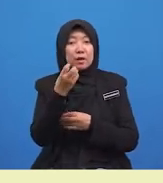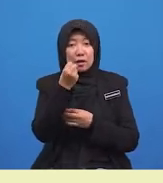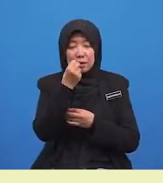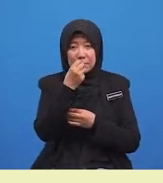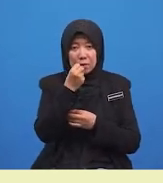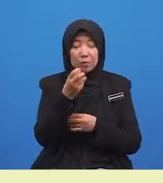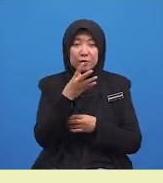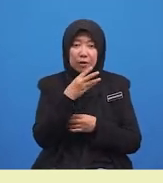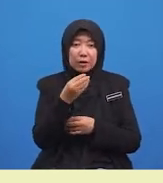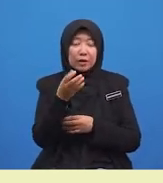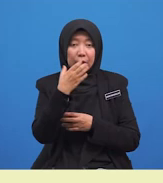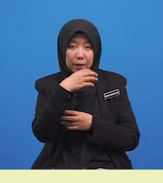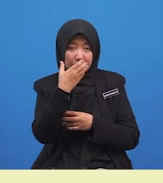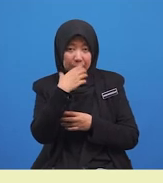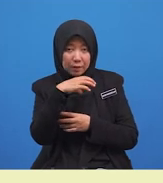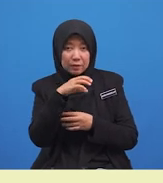apel,